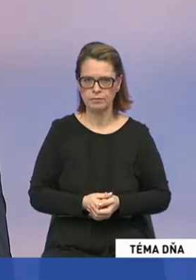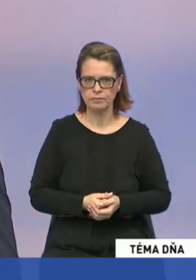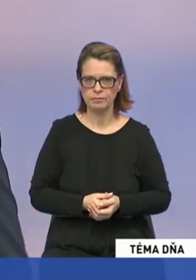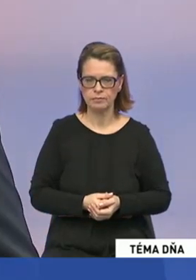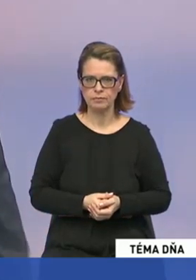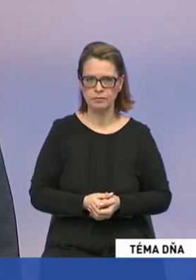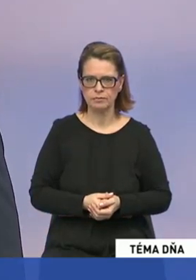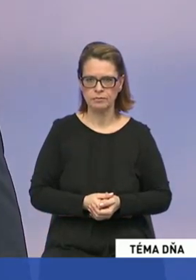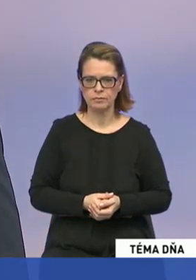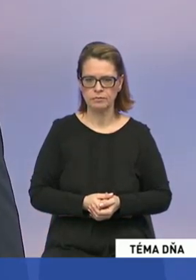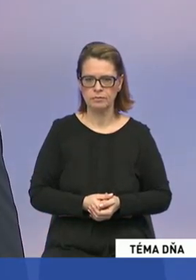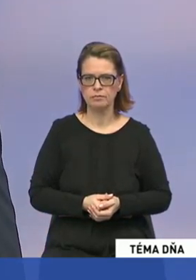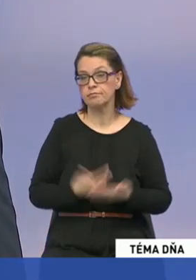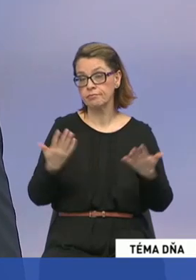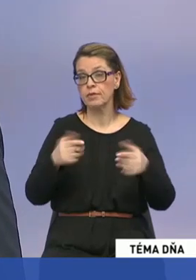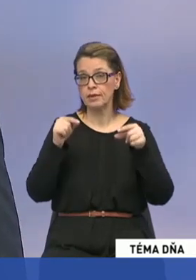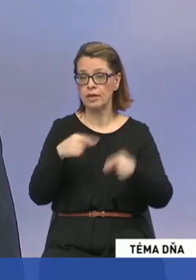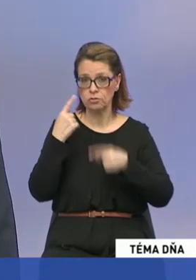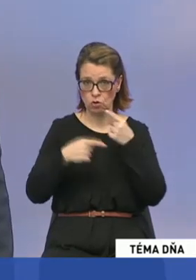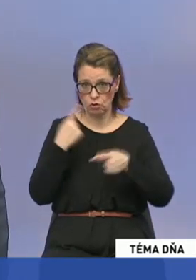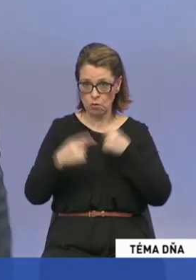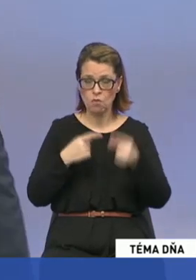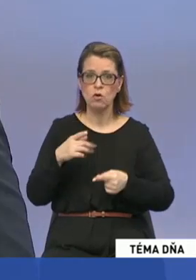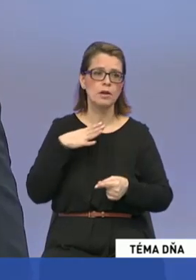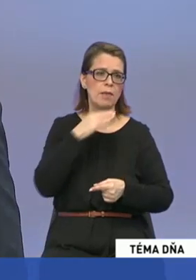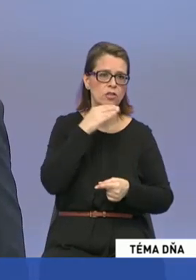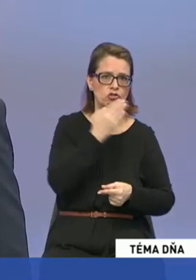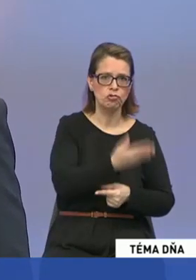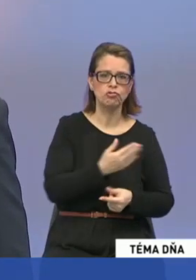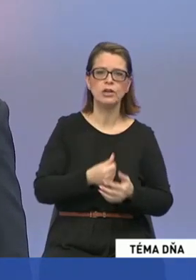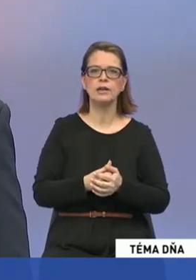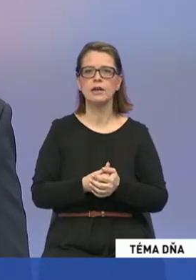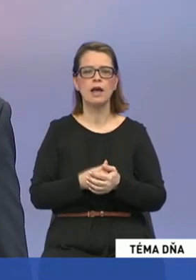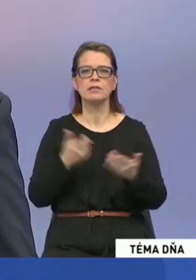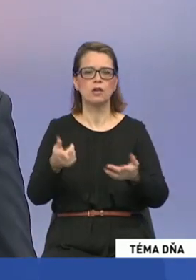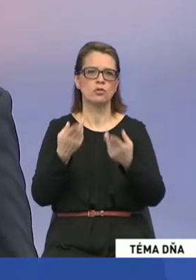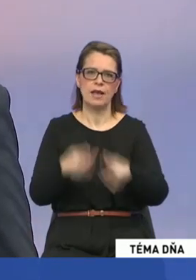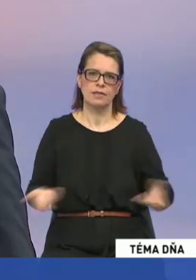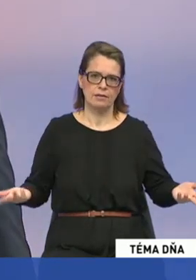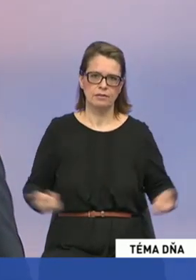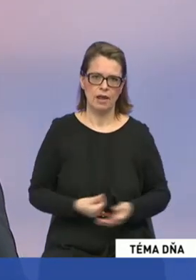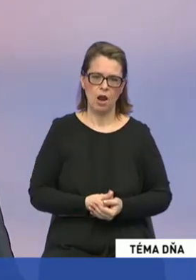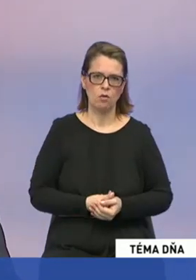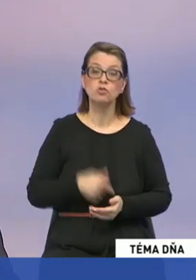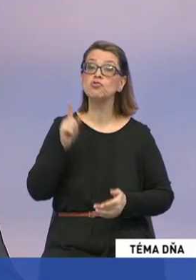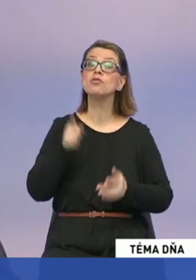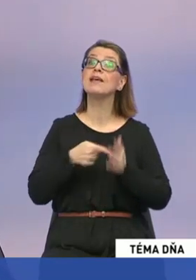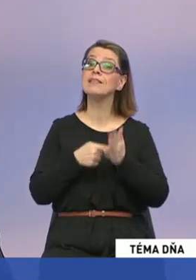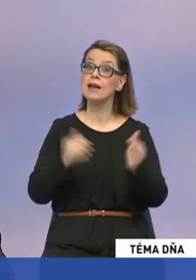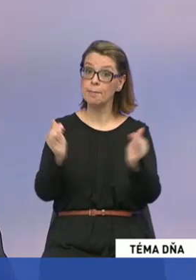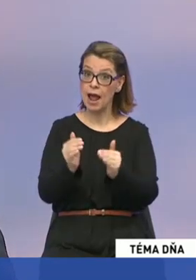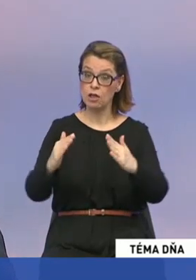Napriek tomu, že dnes o tom hovorí aj pán Žiga, k tomu to nikdy nedošlo. Čo sa týka tých malých domácností,